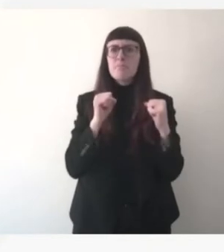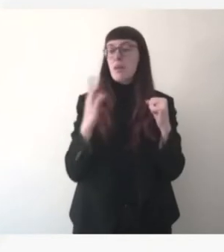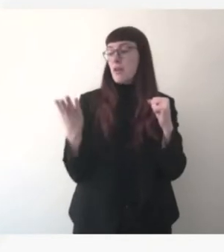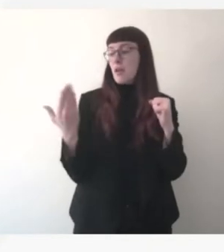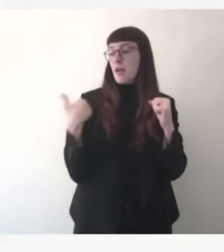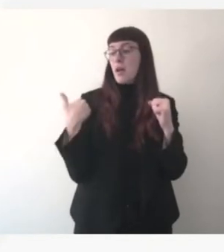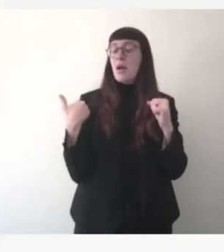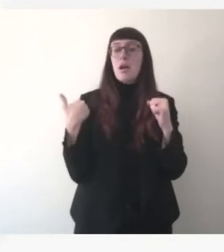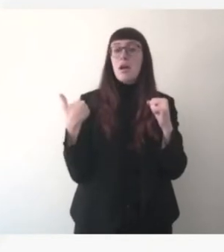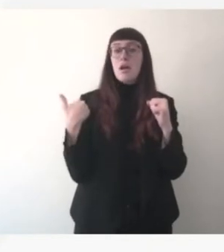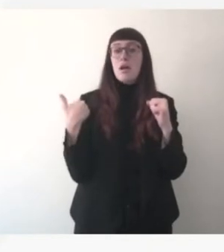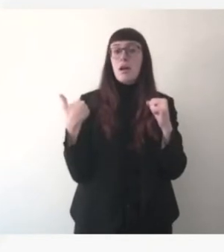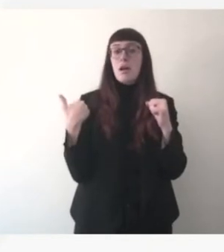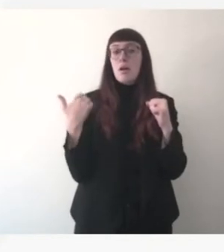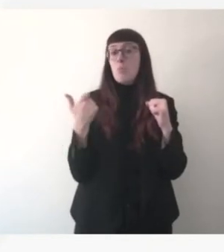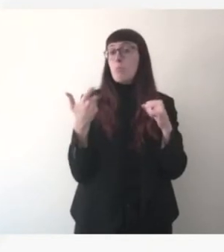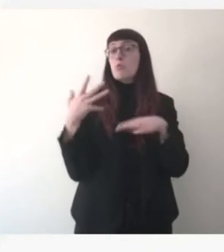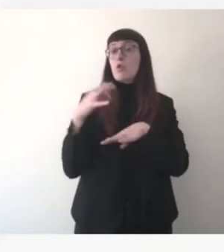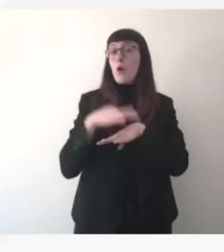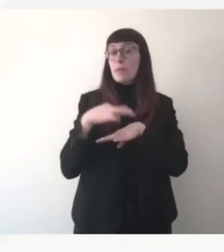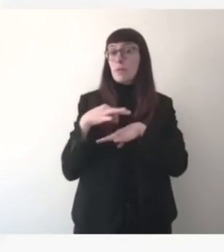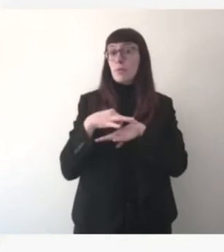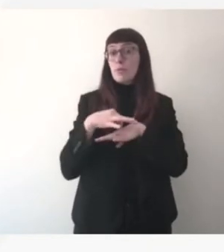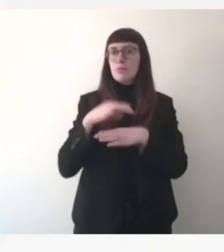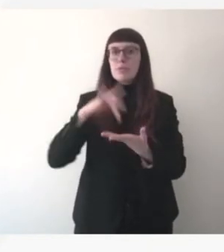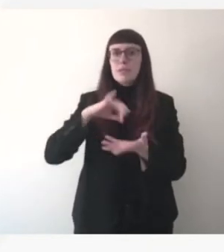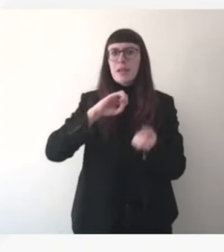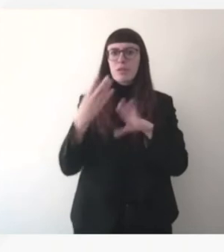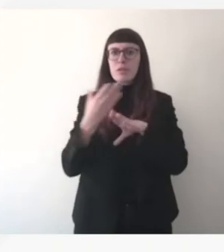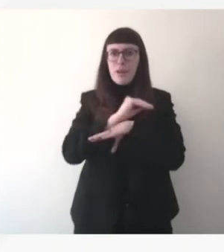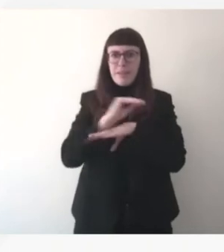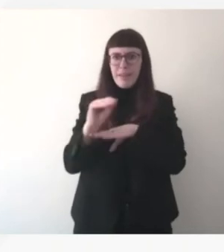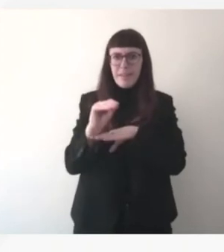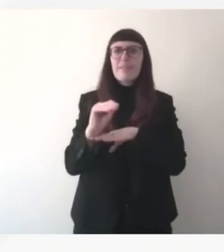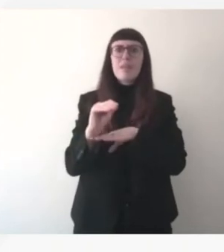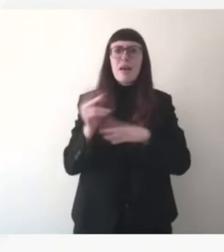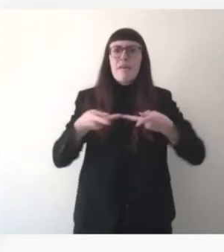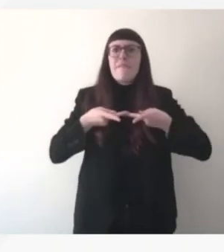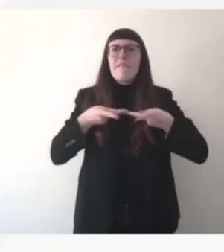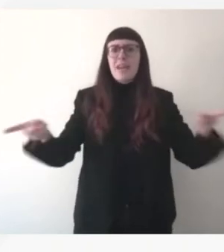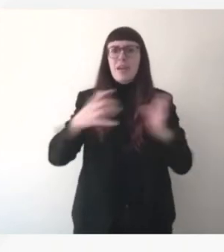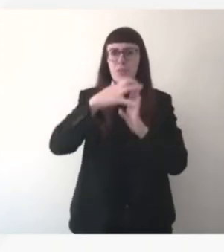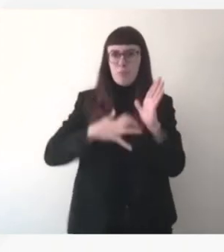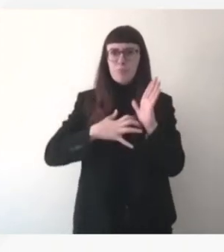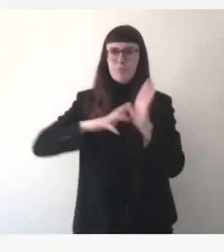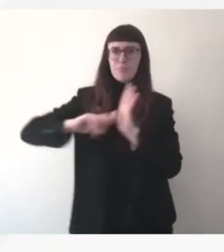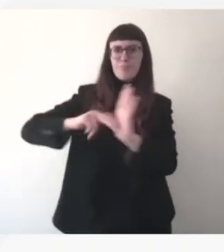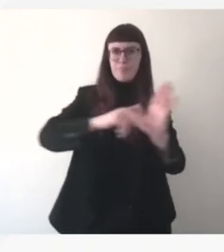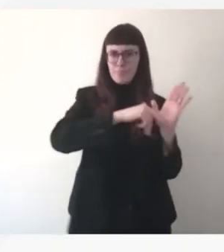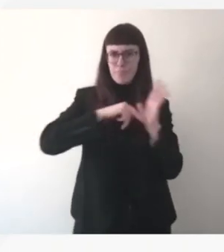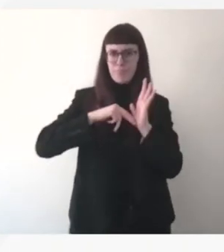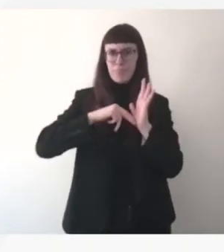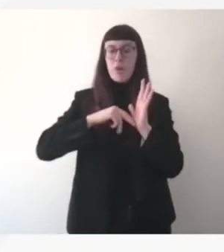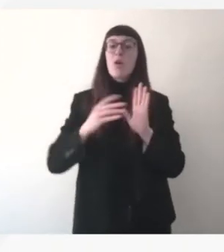minutes sur cette question de la cybersécurité qui inclut la directive Nice, qui inclut de nouvelles